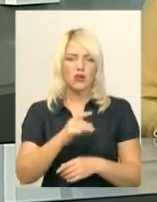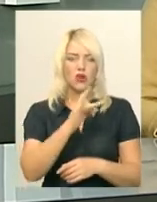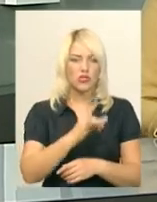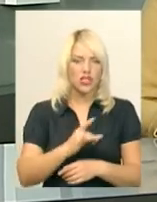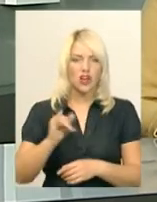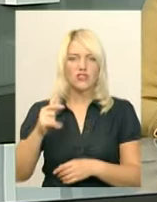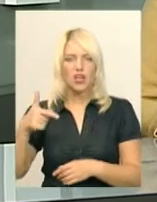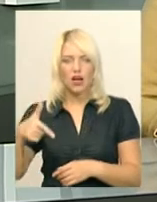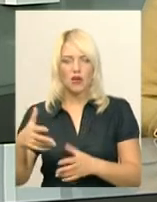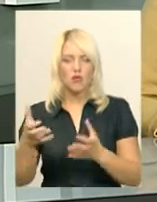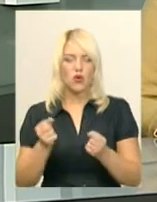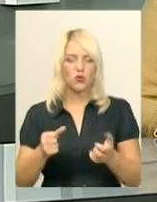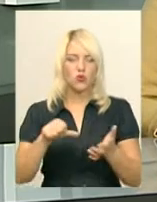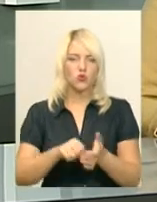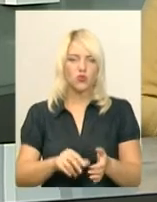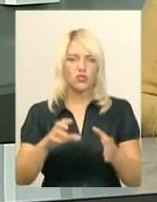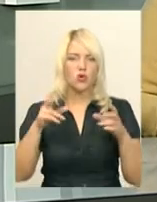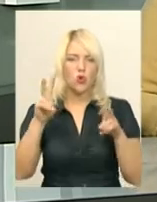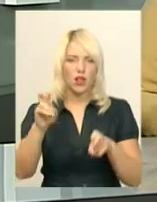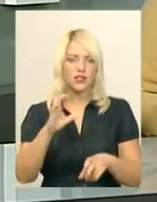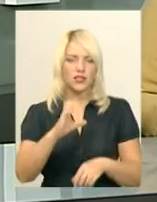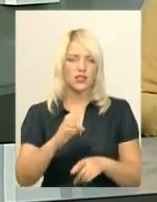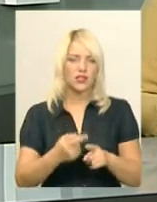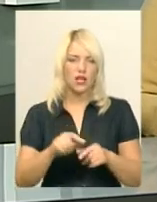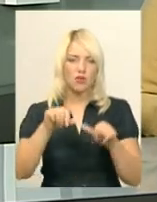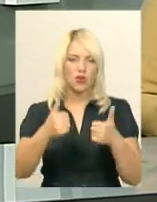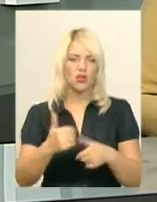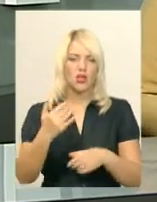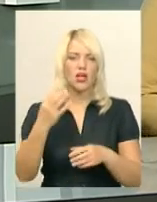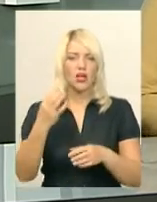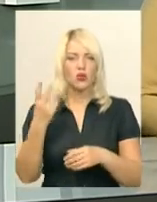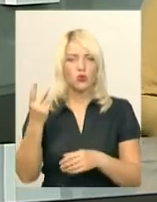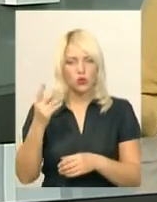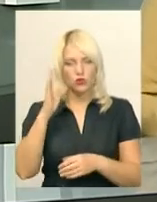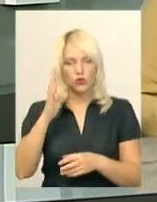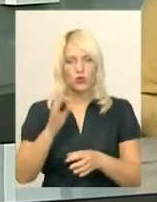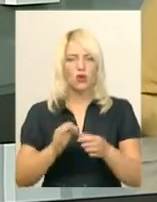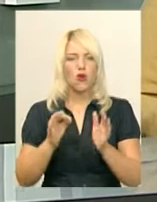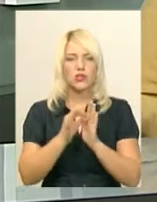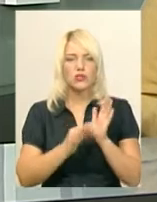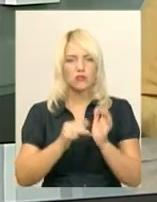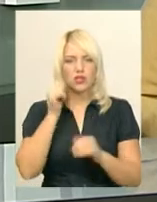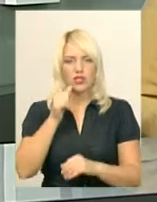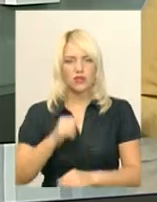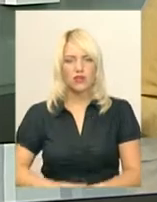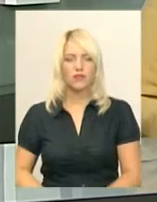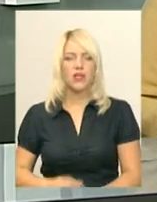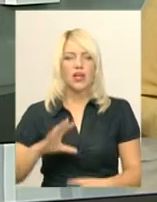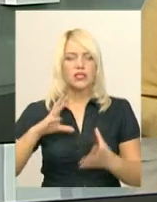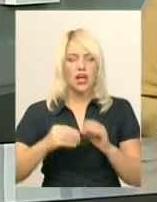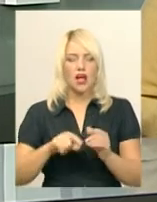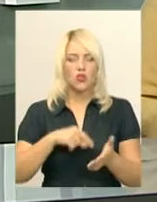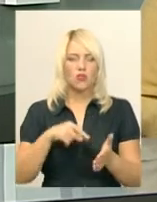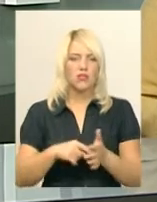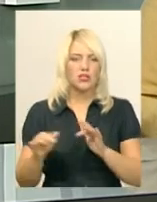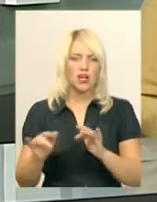беруть участь у класі «С». Модель Юрія Гаркавенка судді оцінюватимуть завтра. Загальноміська руханка відбулася сьогодні